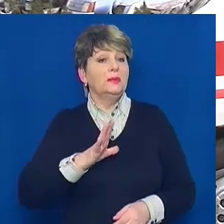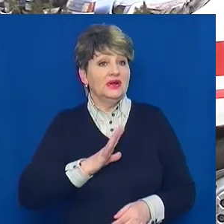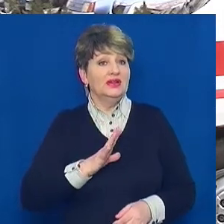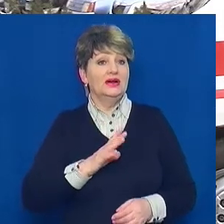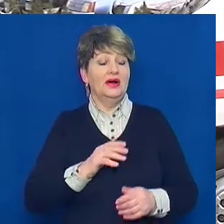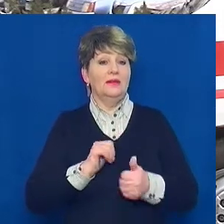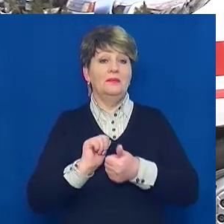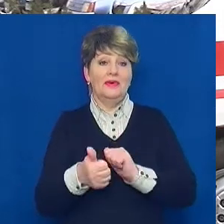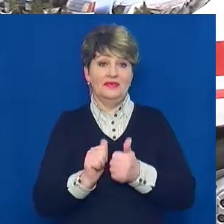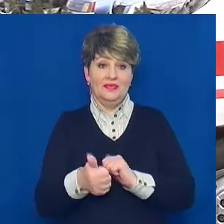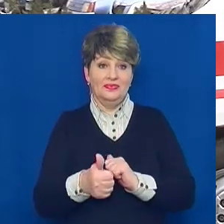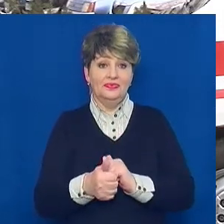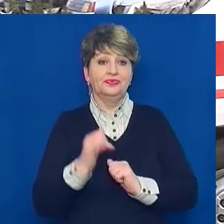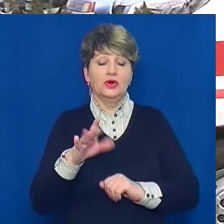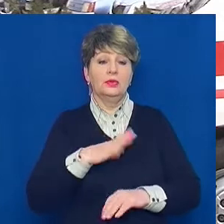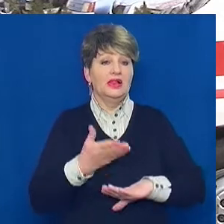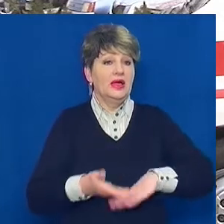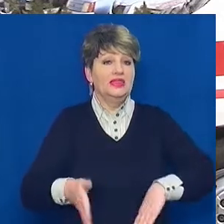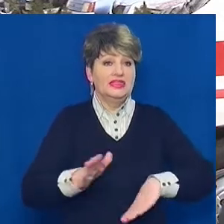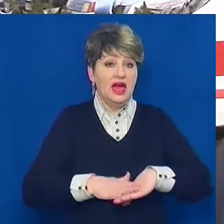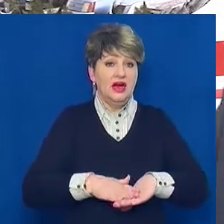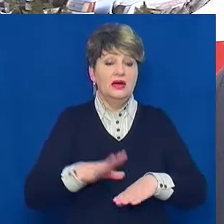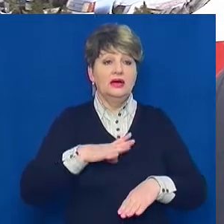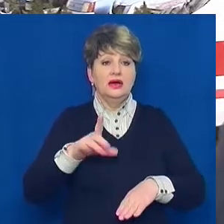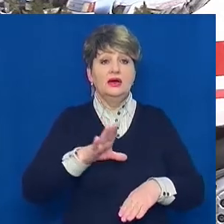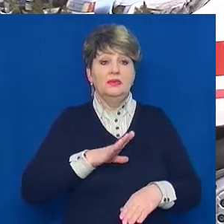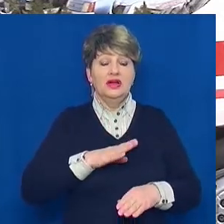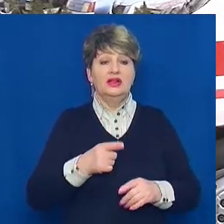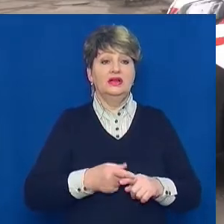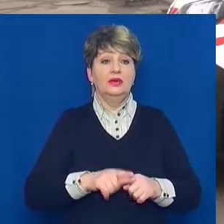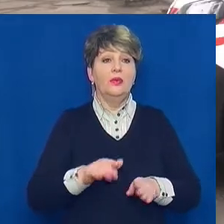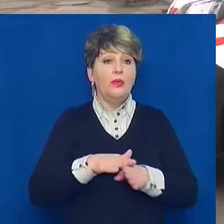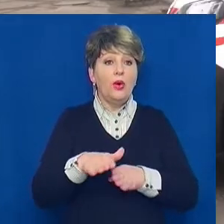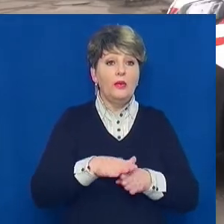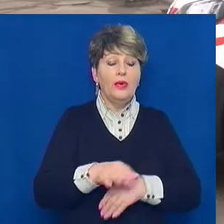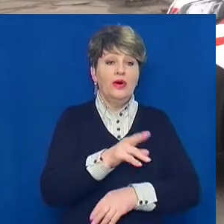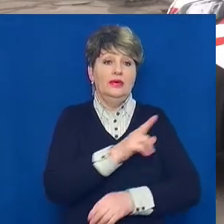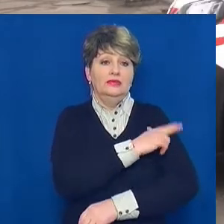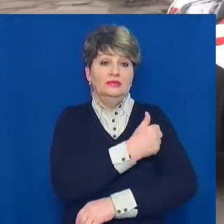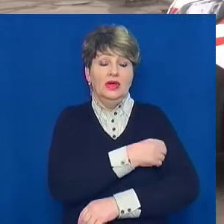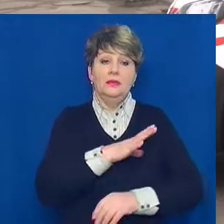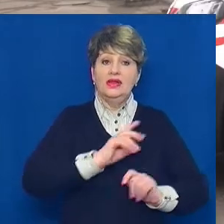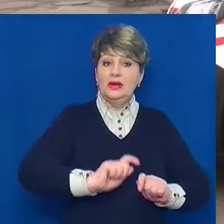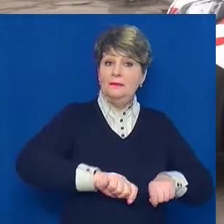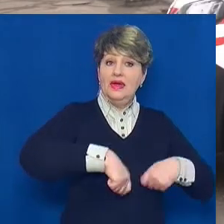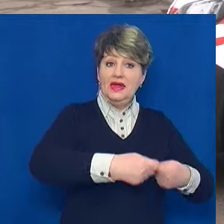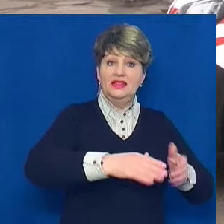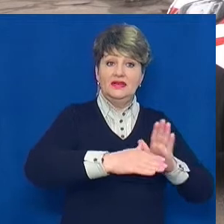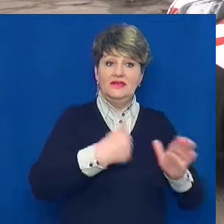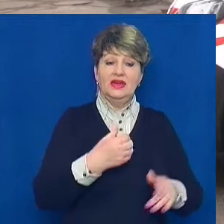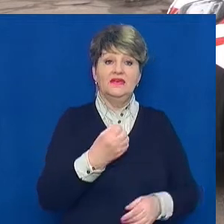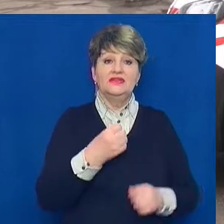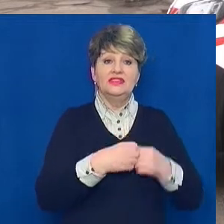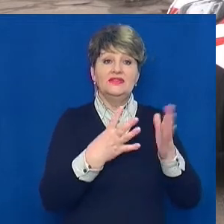обструкції, вони видихали кисень, вони поповнювали медикаменти. Визов їм був переданий в 19